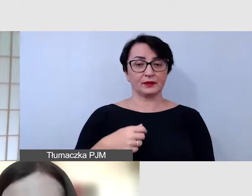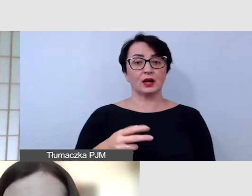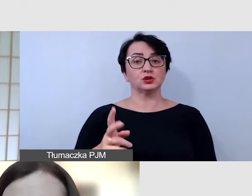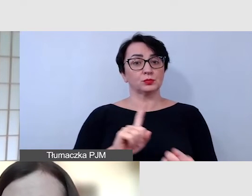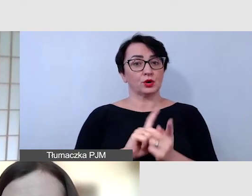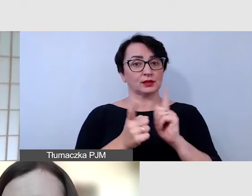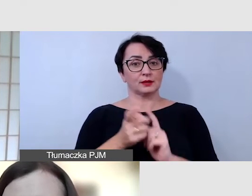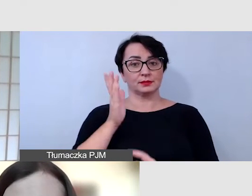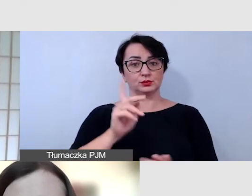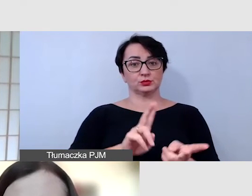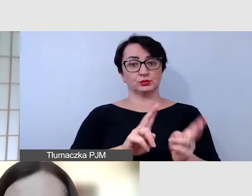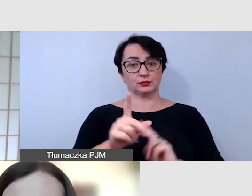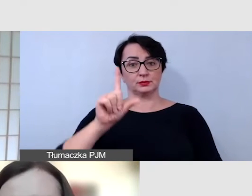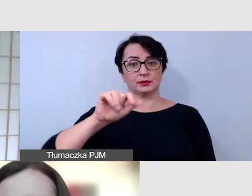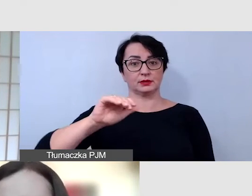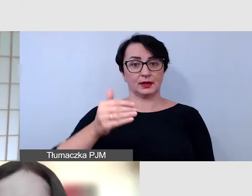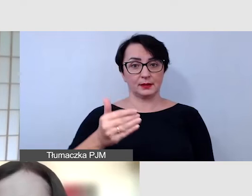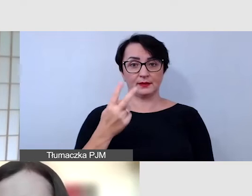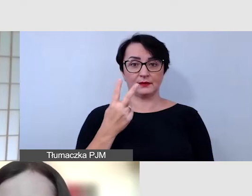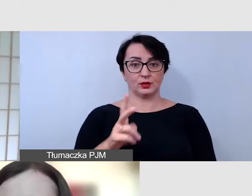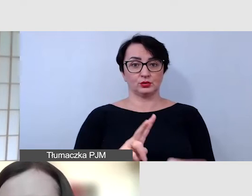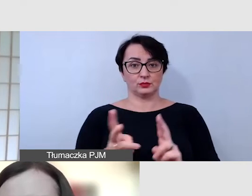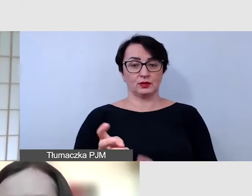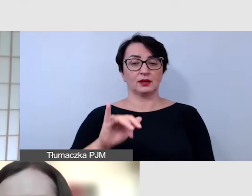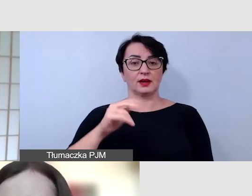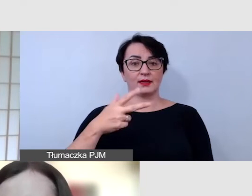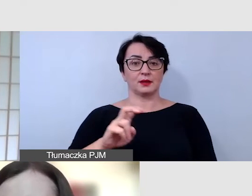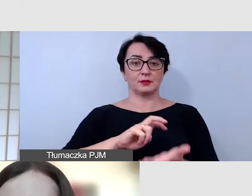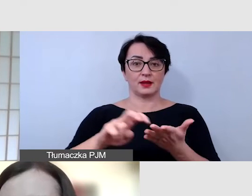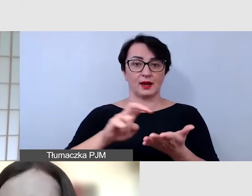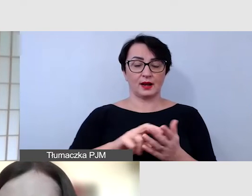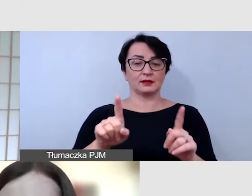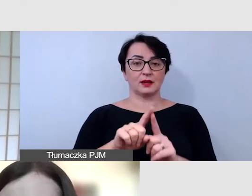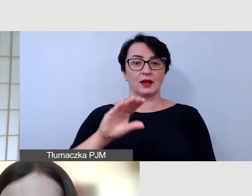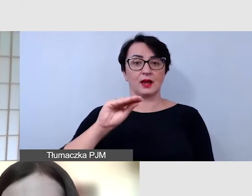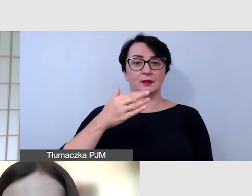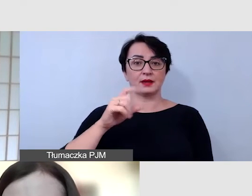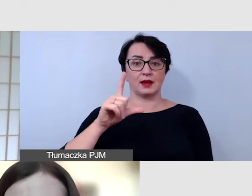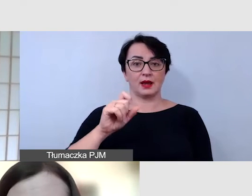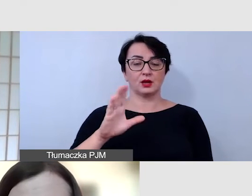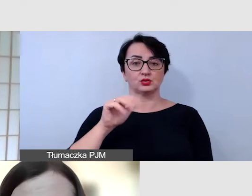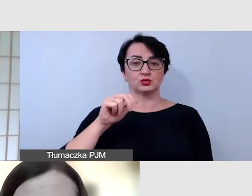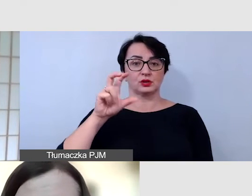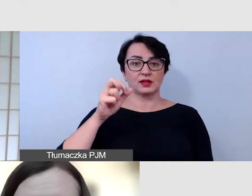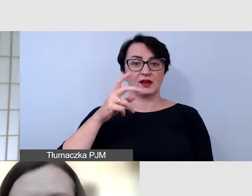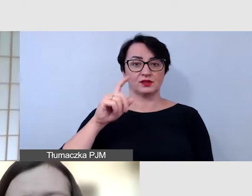język migowy przez dwie panie tłumaczki, Irenę Piechę i Emilię Szuchniewicz.